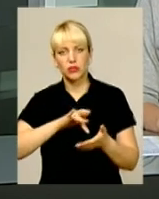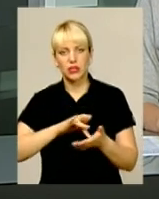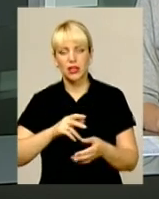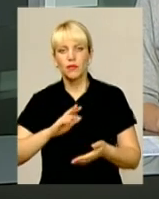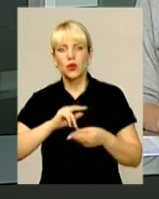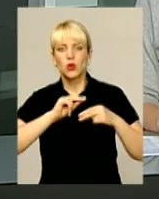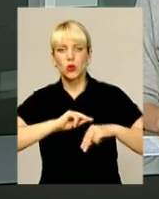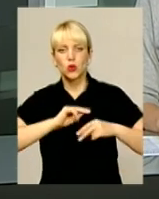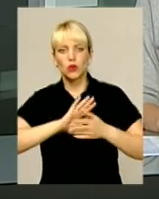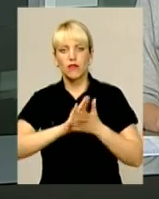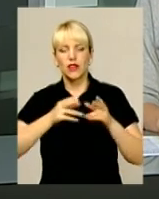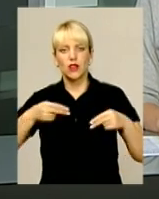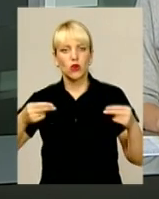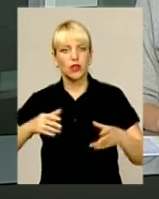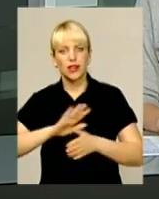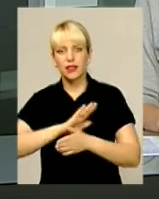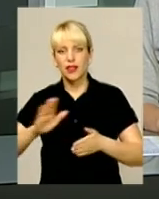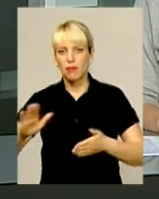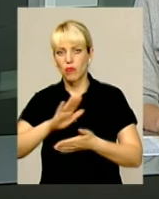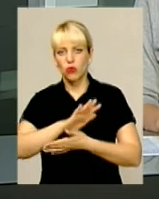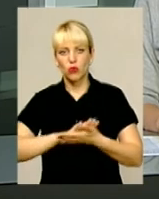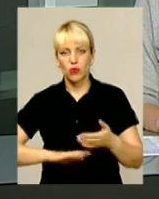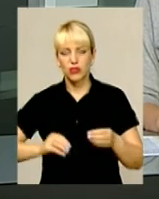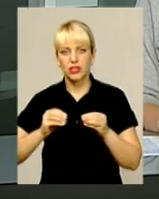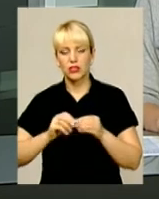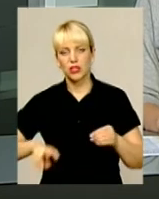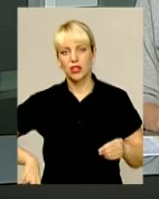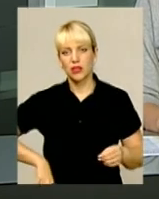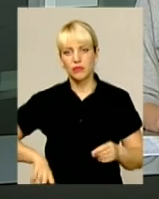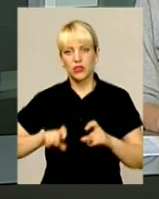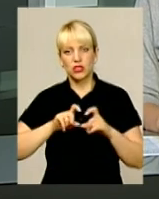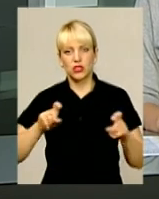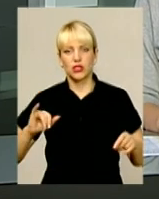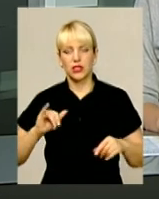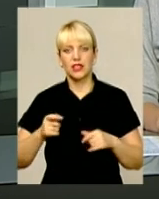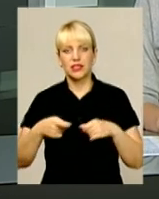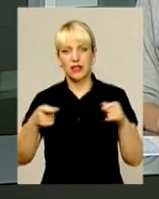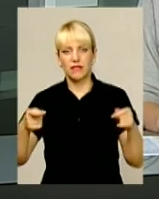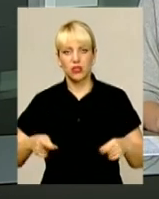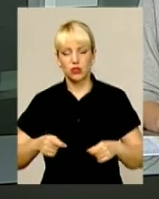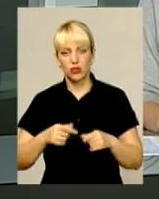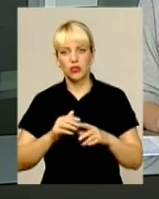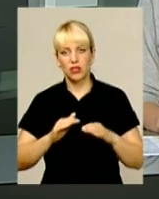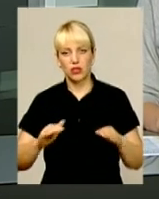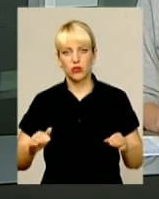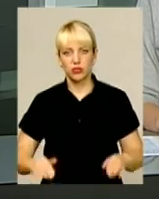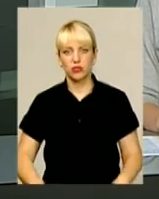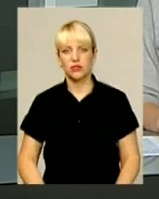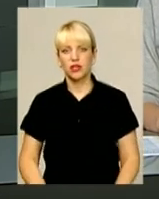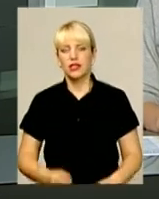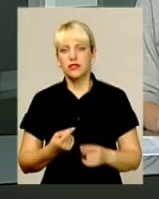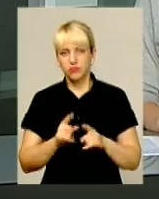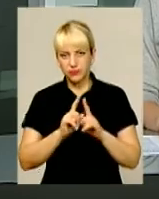контракт не продовжили десятьом директорам місцевих шкіл та тринадцятьом завідуючим дитячих садочків. Безпрецедентна ситуація для